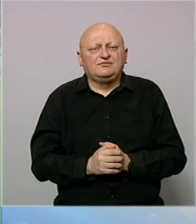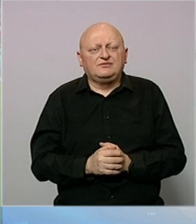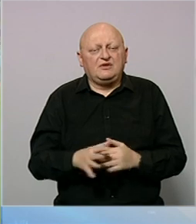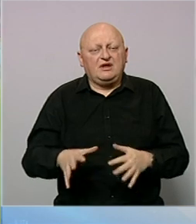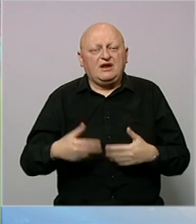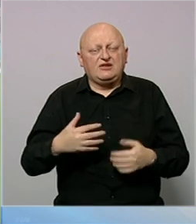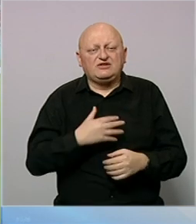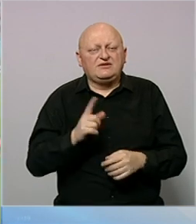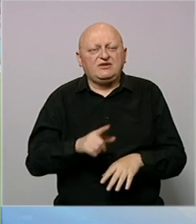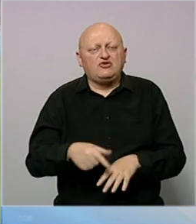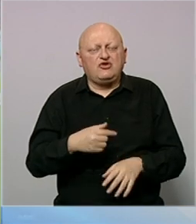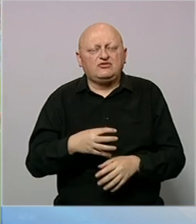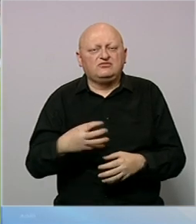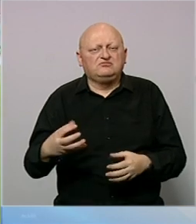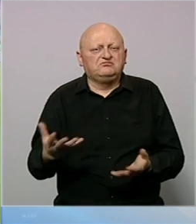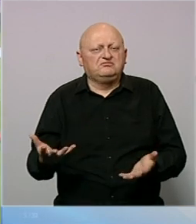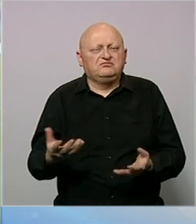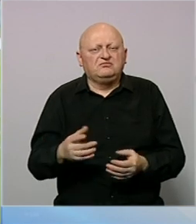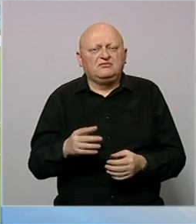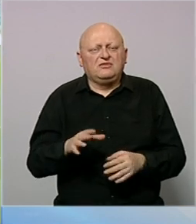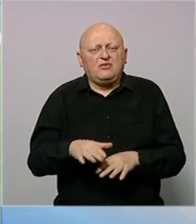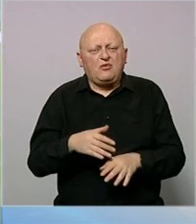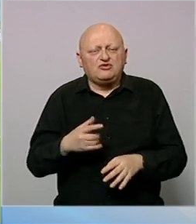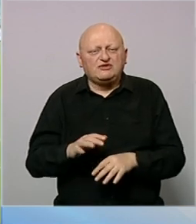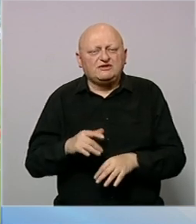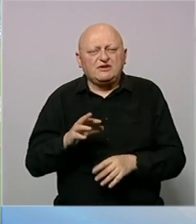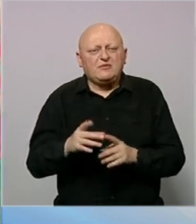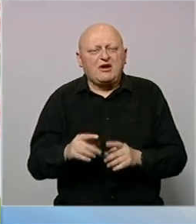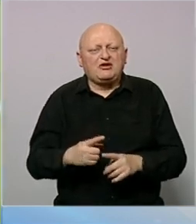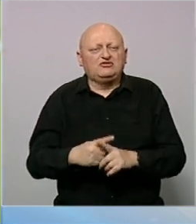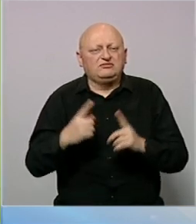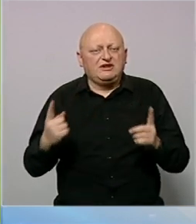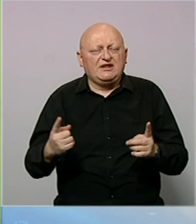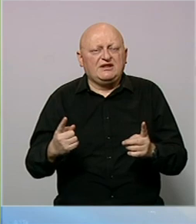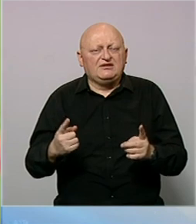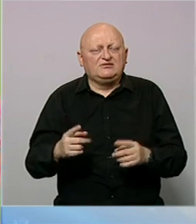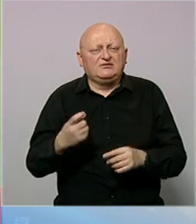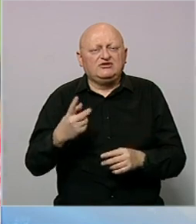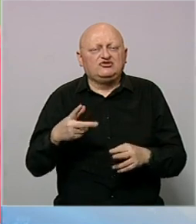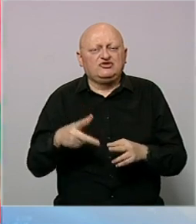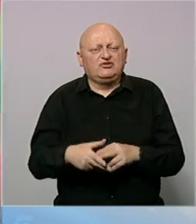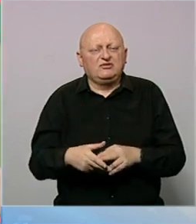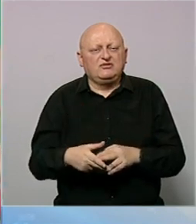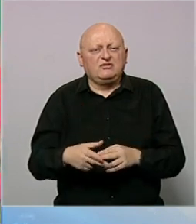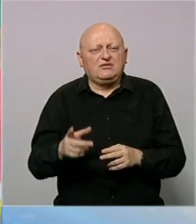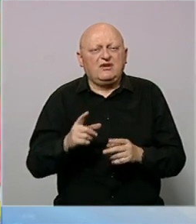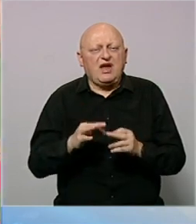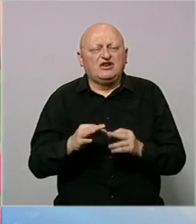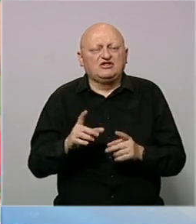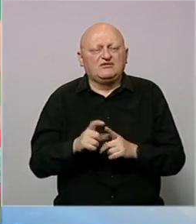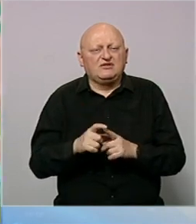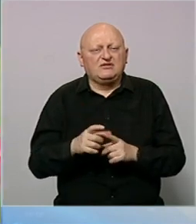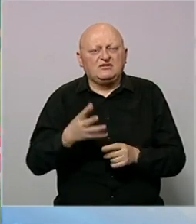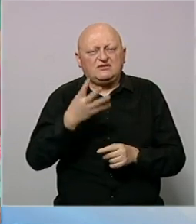Rados Hrvata nije dugo trajala, praktično tek što se krenulo s centra Maroko je stigao do izjednačenja. Nakon još jednog prekida, Aštaf Dari,